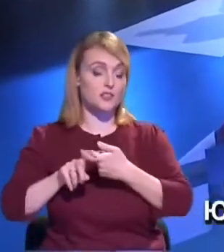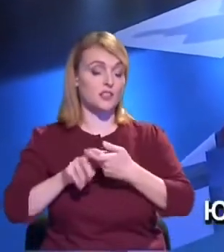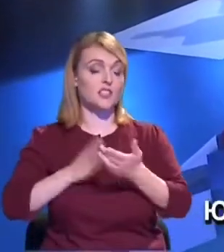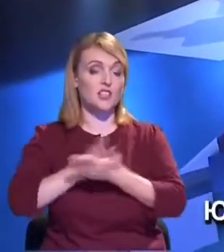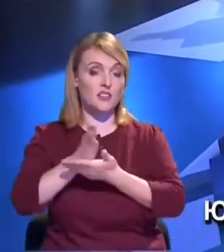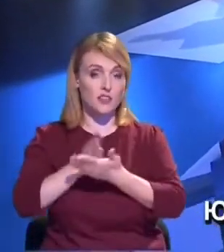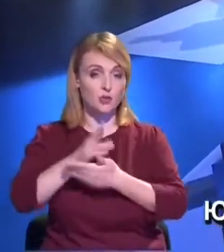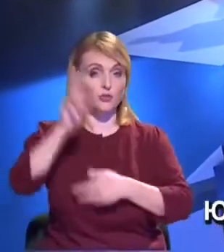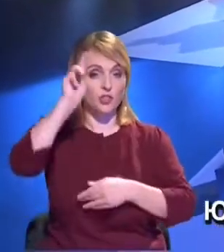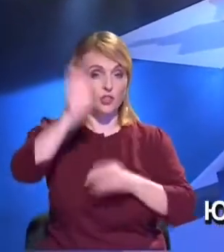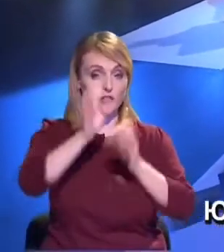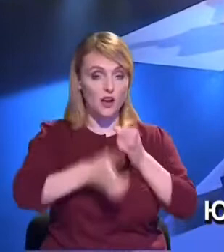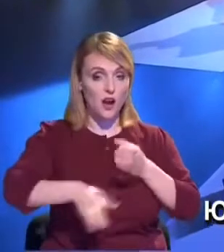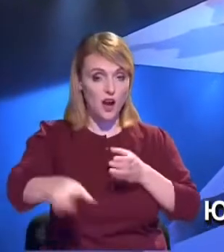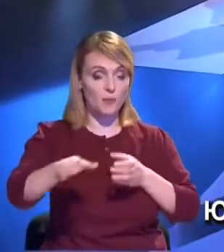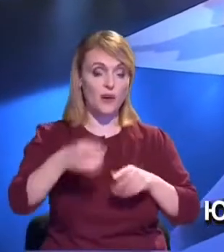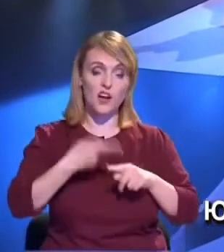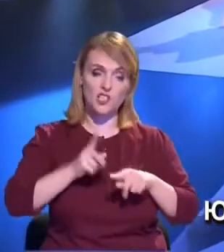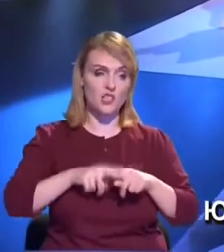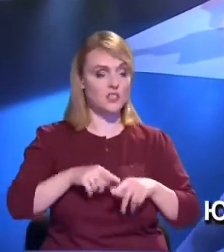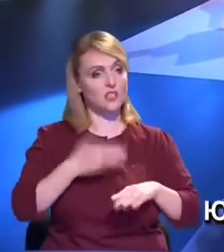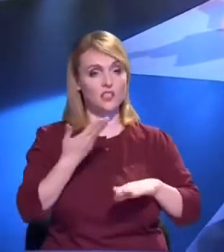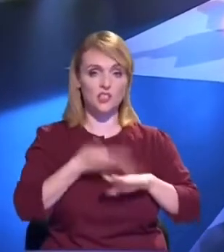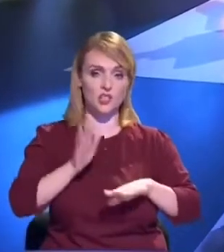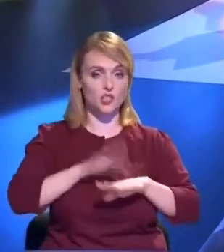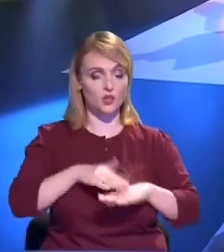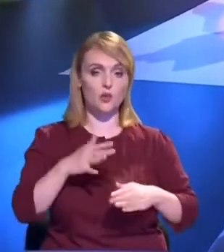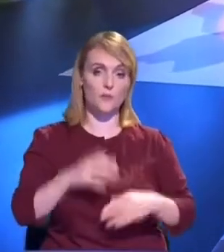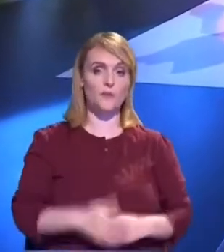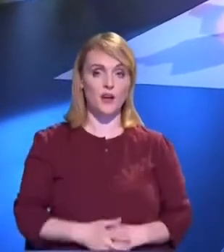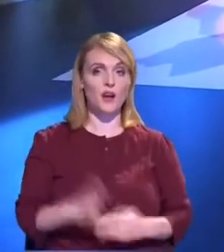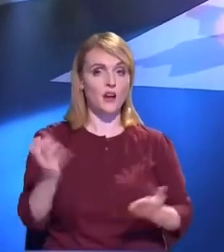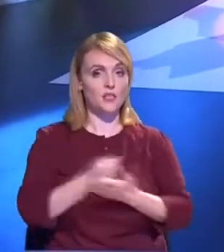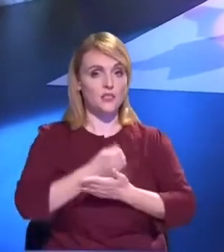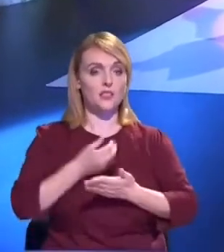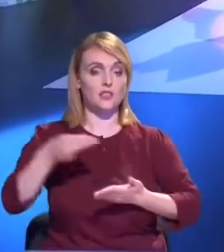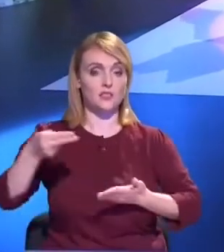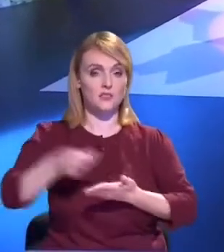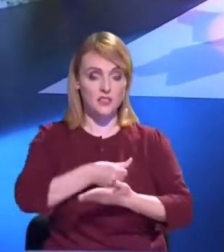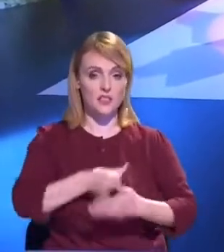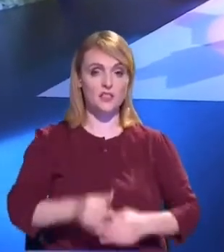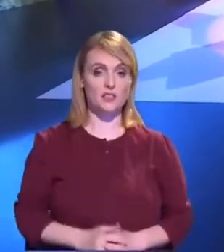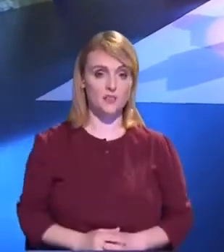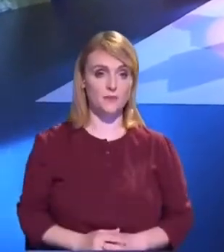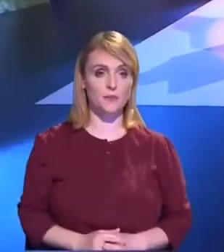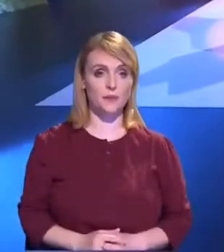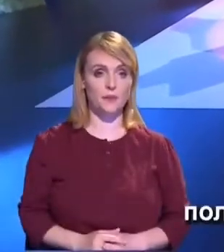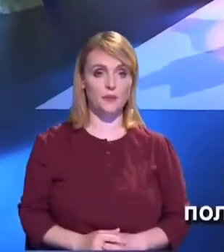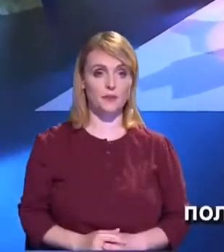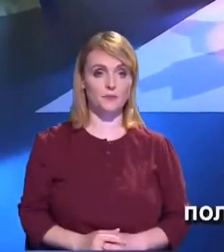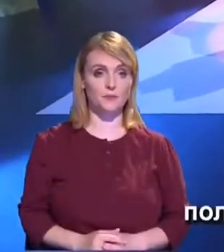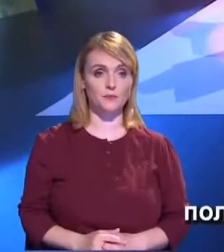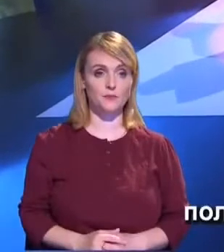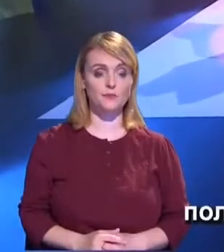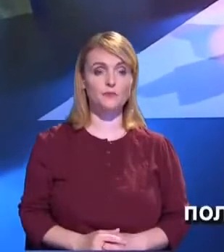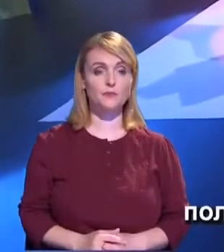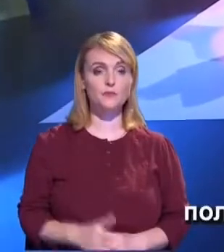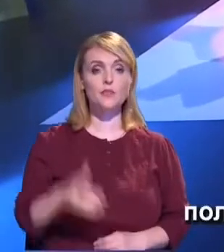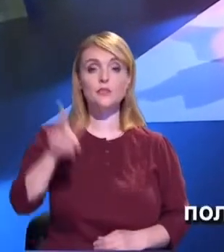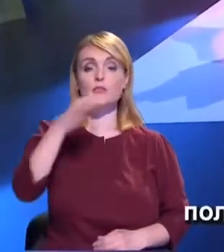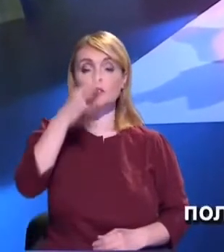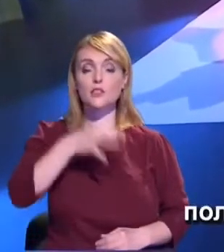împreună cu Agenția de Dezvoltare Regională Sud, cu Consiliul Aenal, lucrăm asupra identificării resurselor. Spuneți-mi vreau cât sunt de deschiși sunt